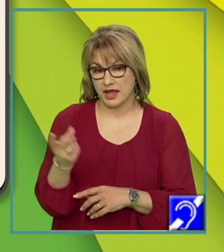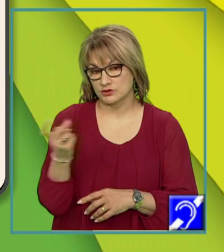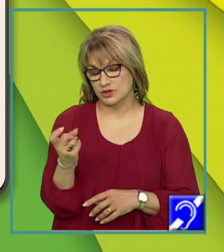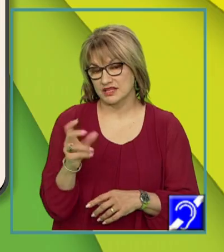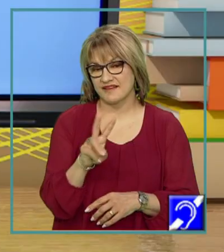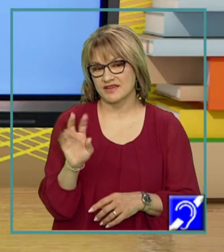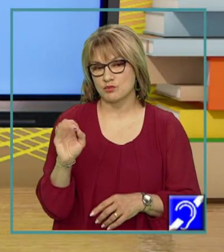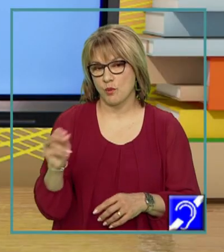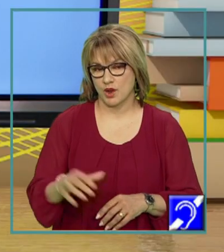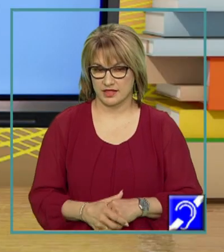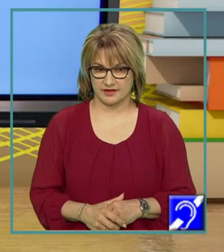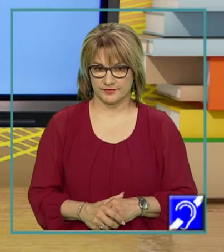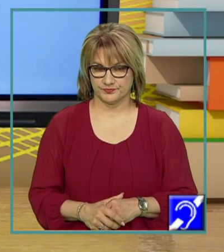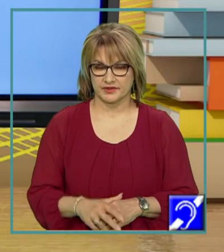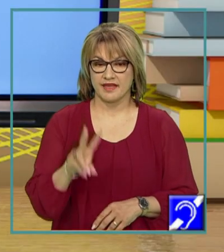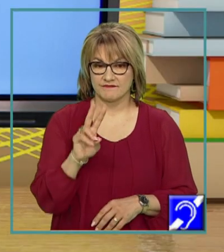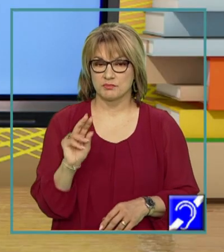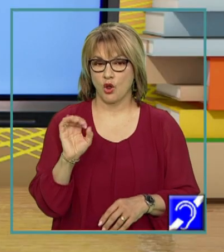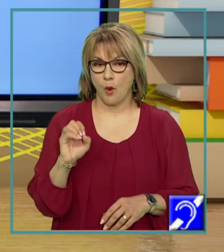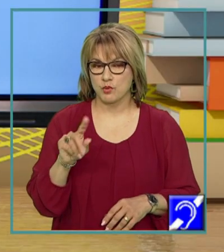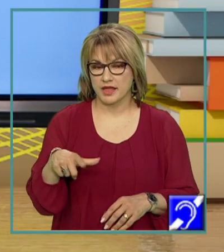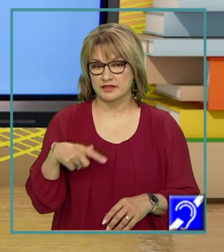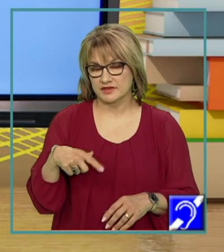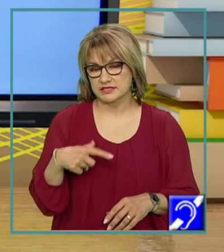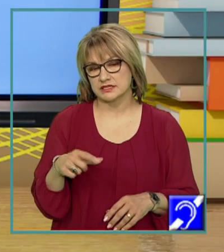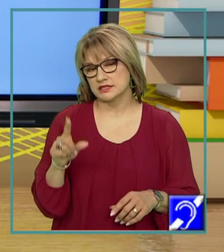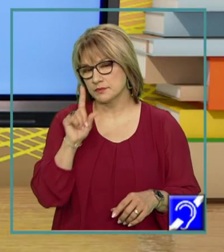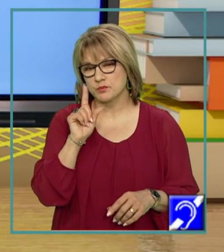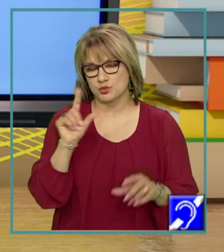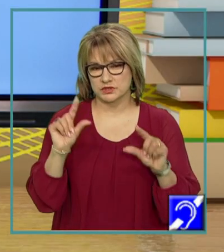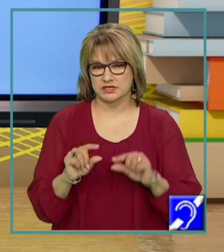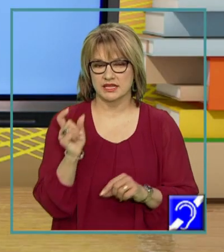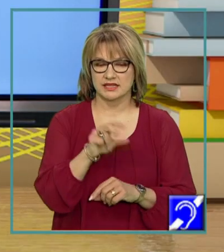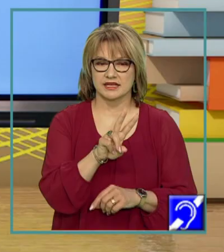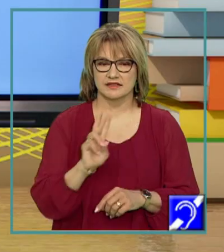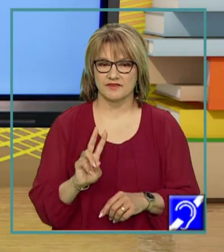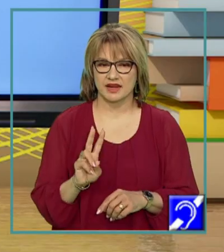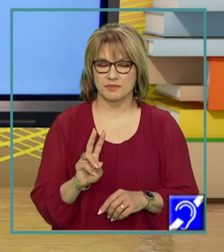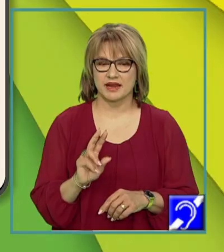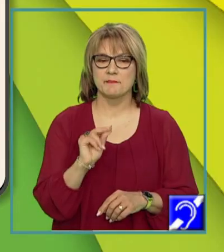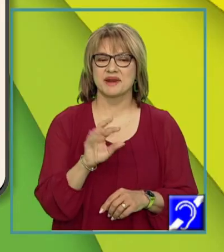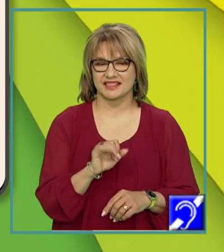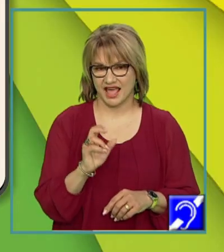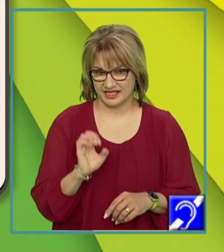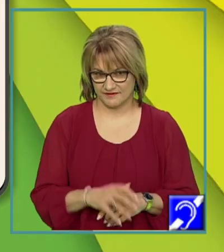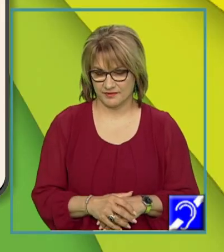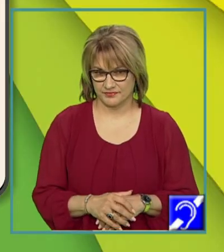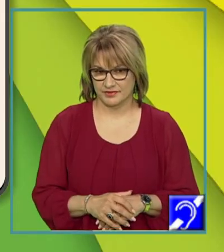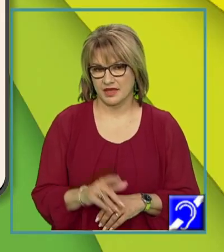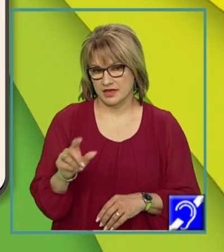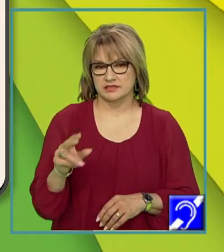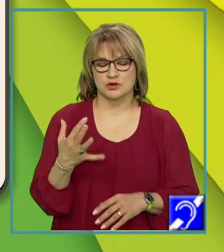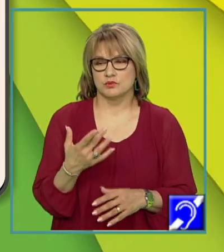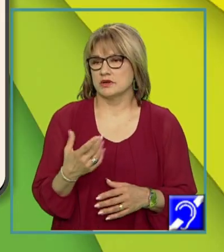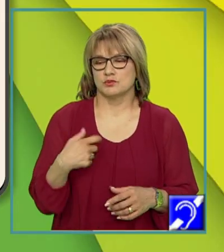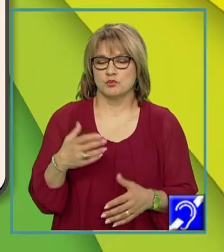copulativ. Verbe copulative sunt mai puține decât verbele predicative, al căror număr nu-l